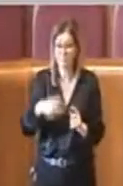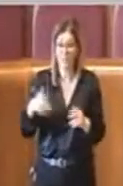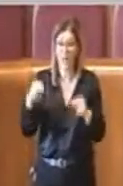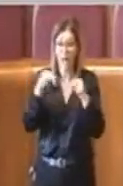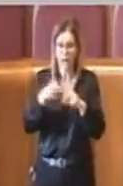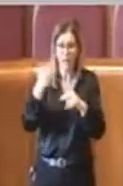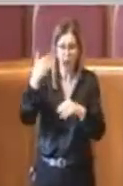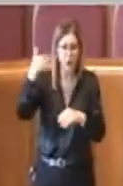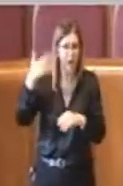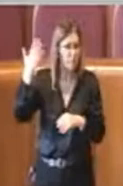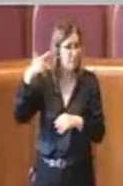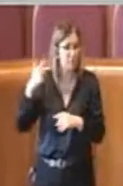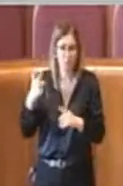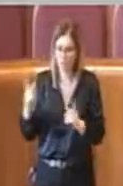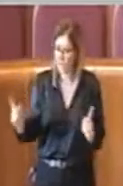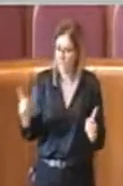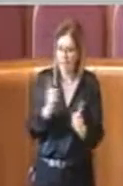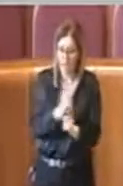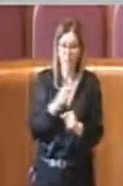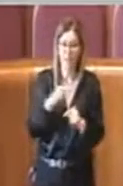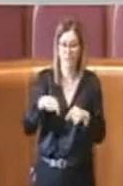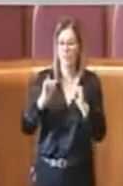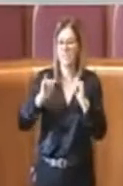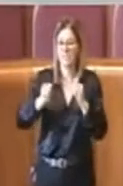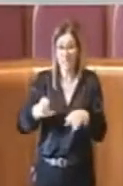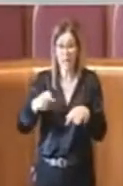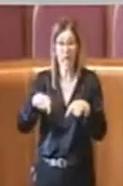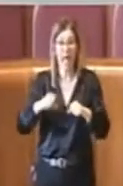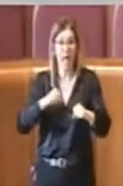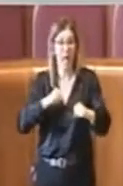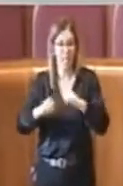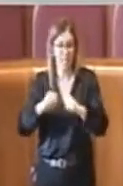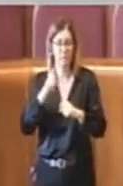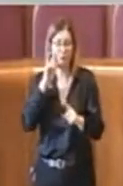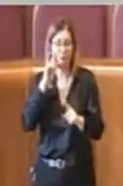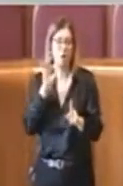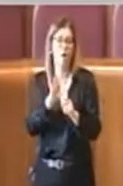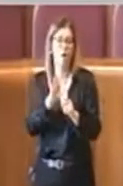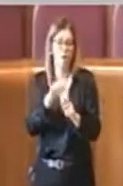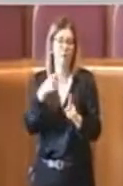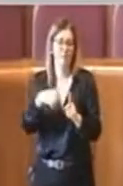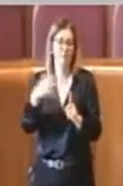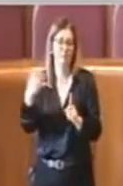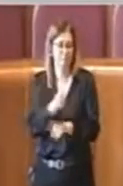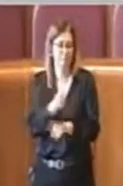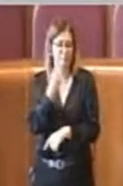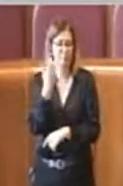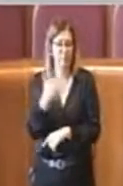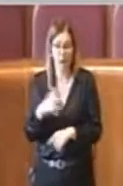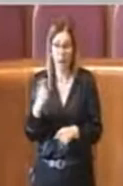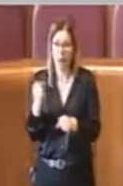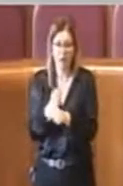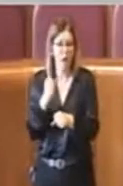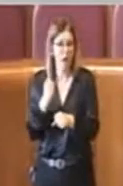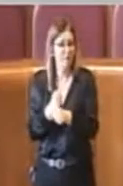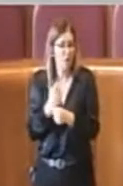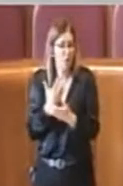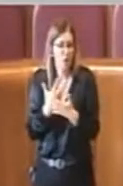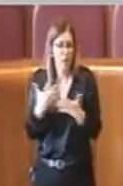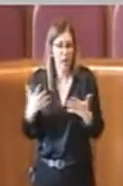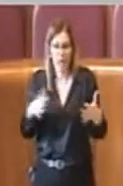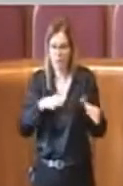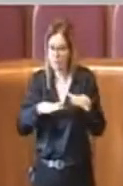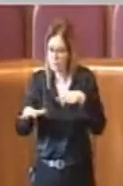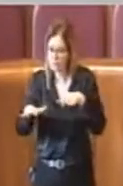generazionale. Questa amministrazione si è impegnata in questo obiettivo e sta facendo un grandissimo lavoro da questo punto di vista.